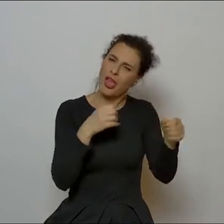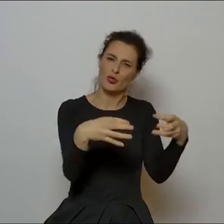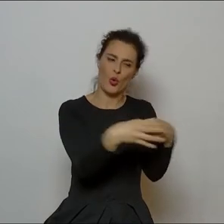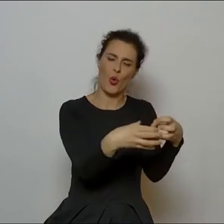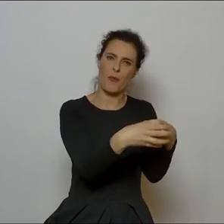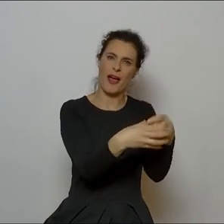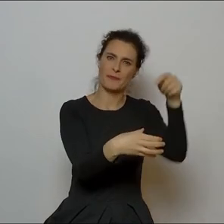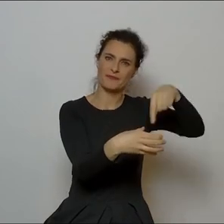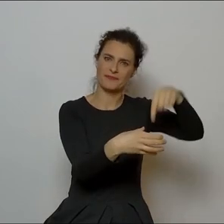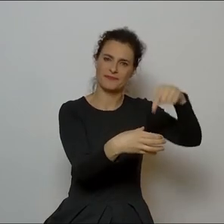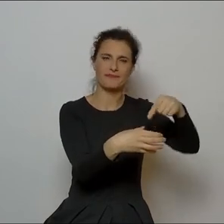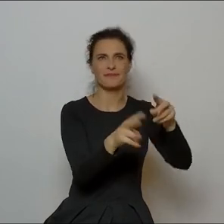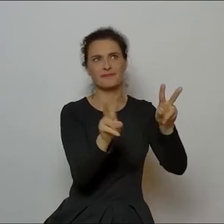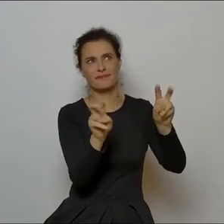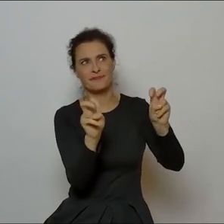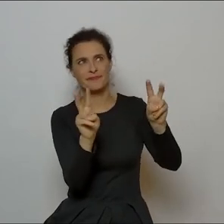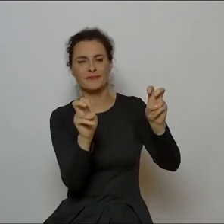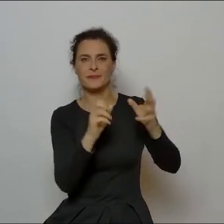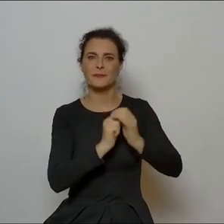wbijają toporek, wbijają,